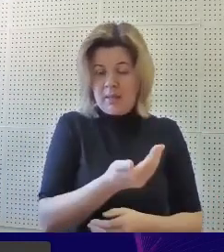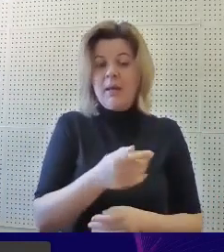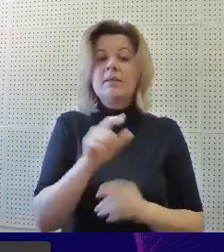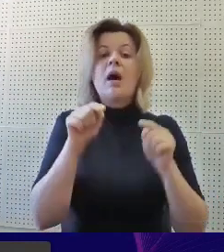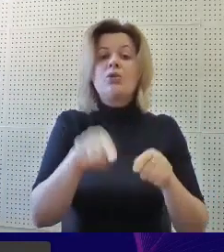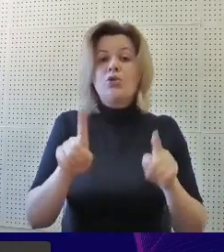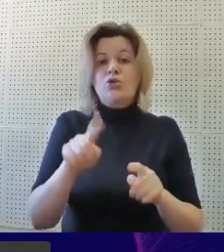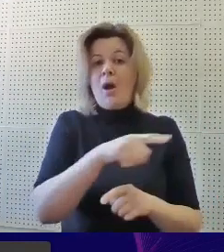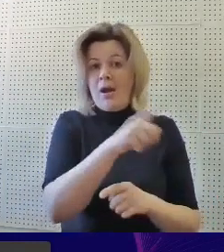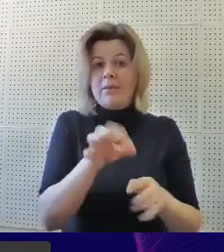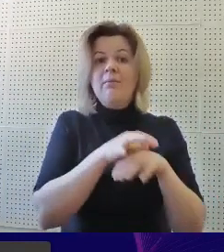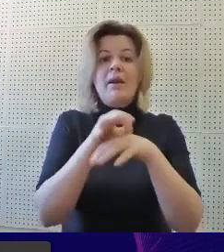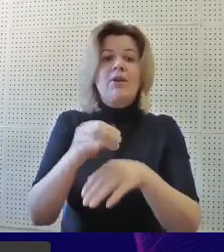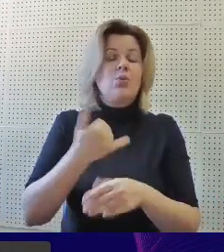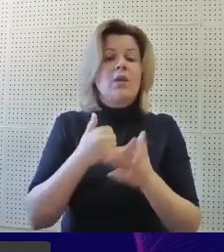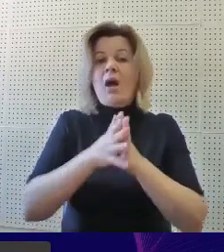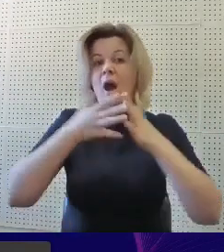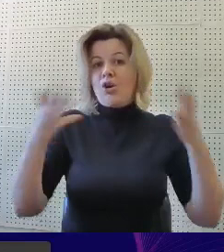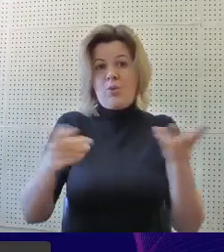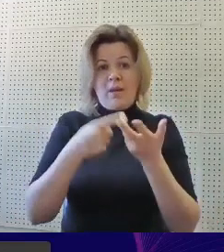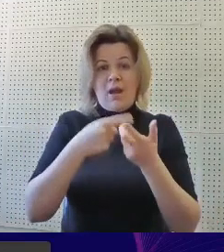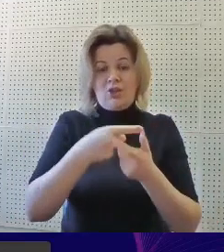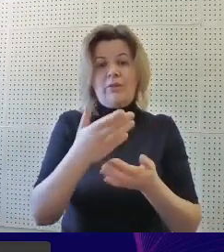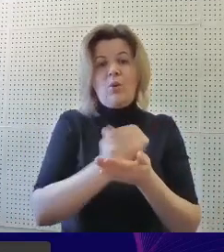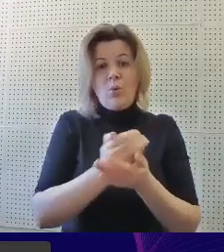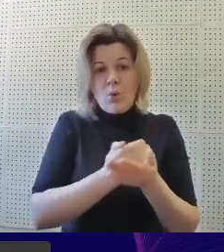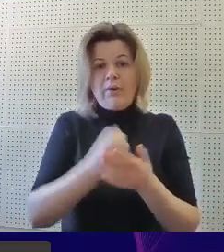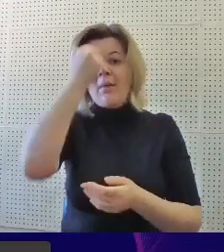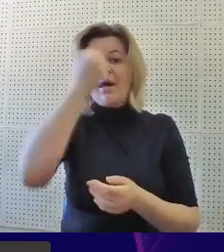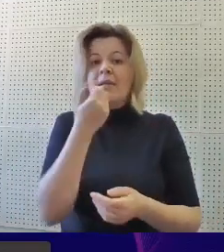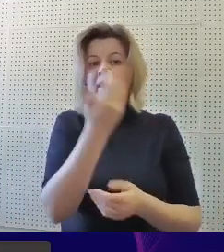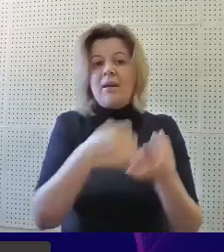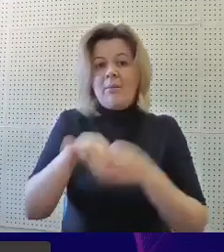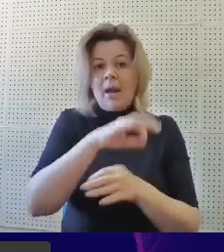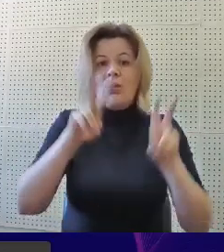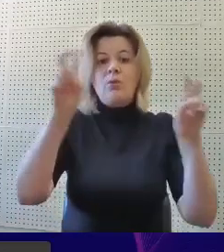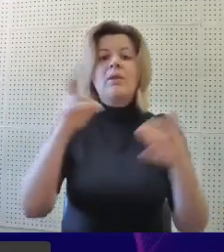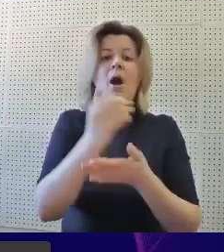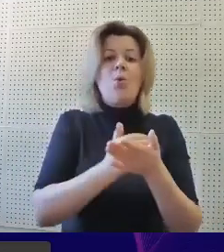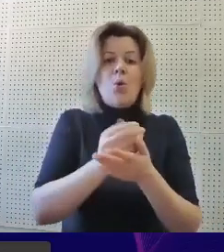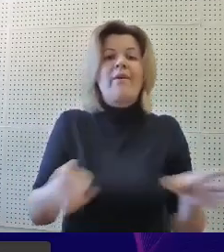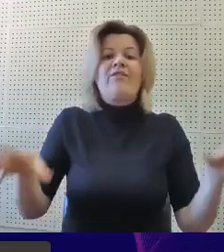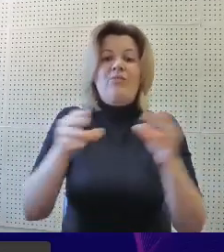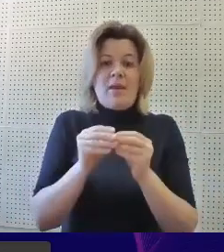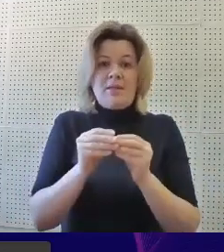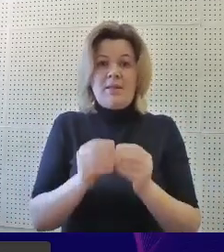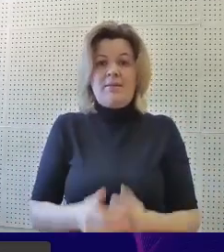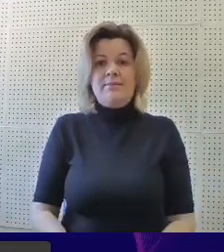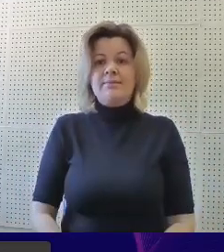за то, что они провели у нас огромное количество уроков благодаря их проекту «На урок вместе».